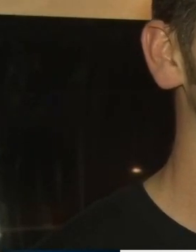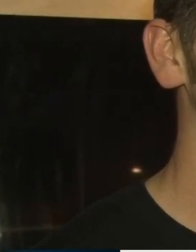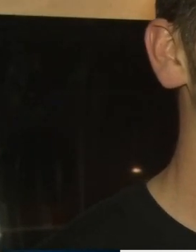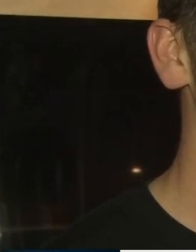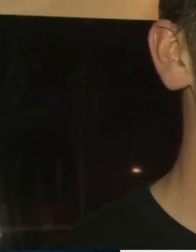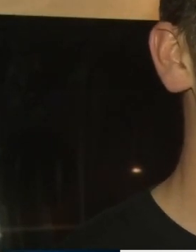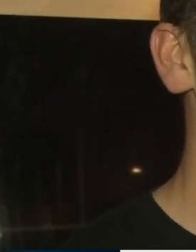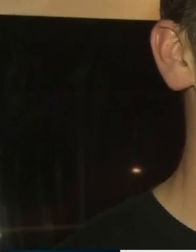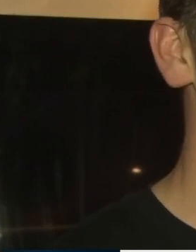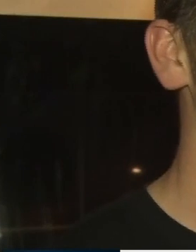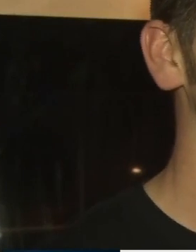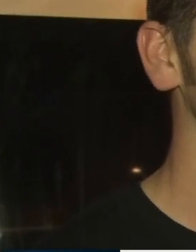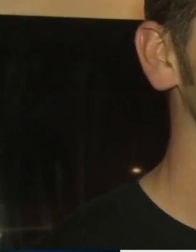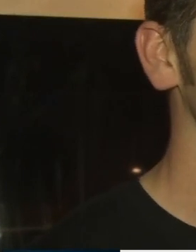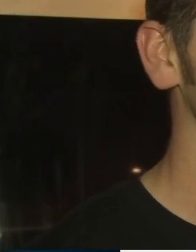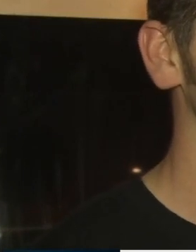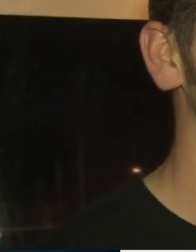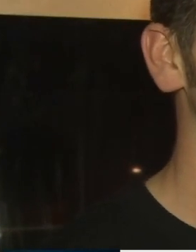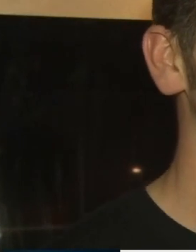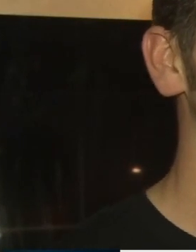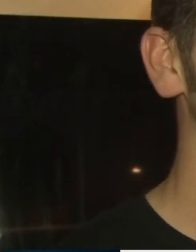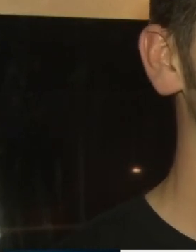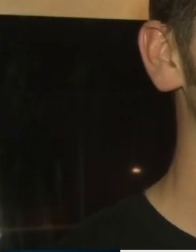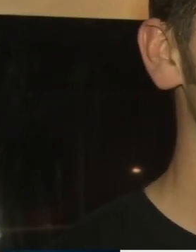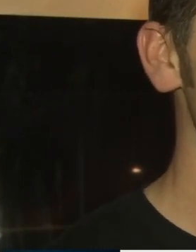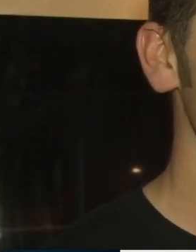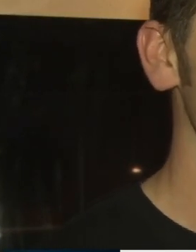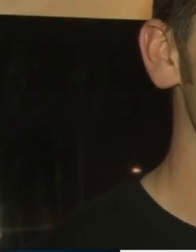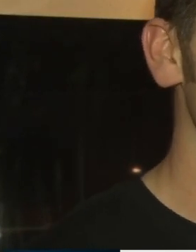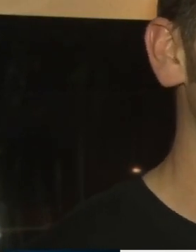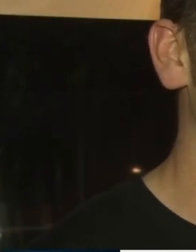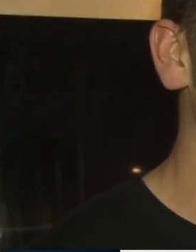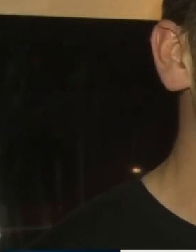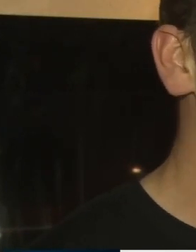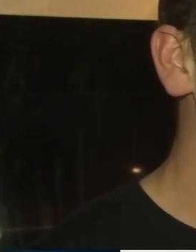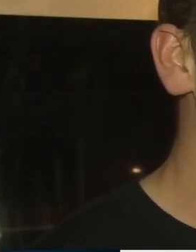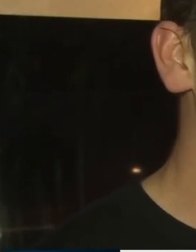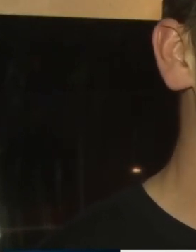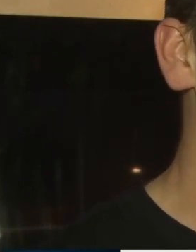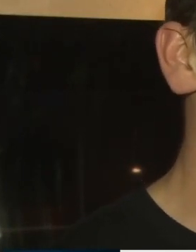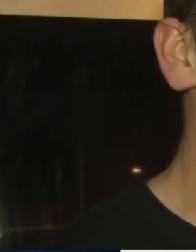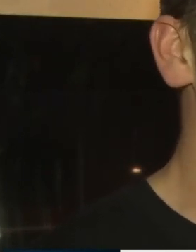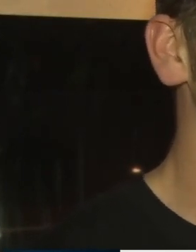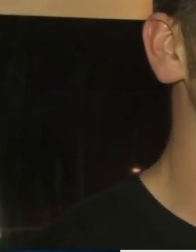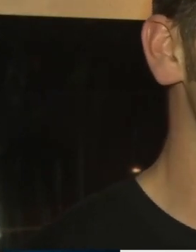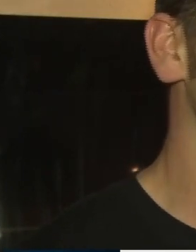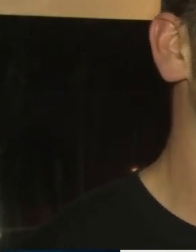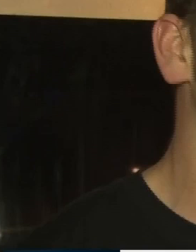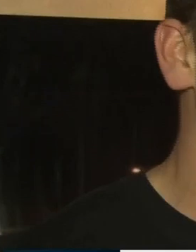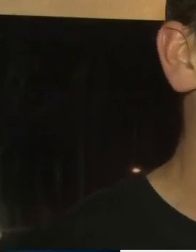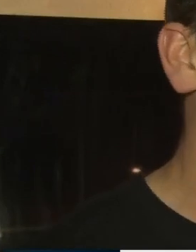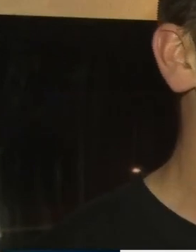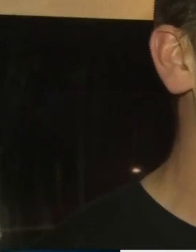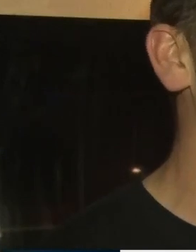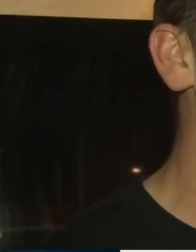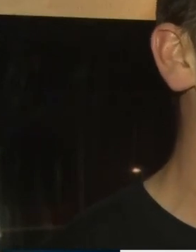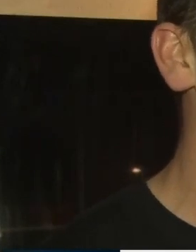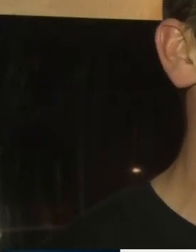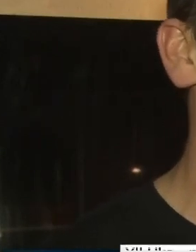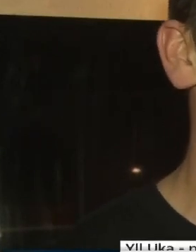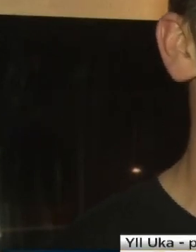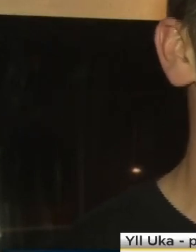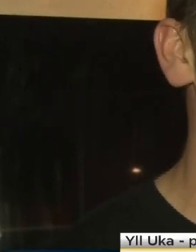një sukses i jashtë zakënshëm si e shetë gjithë këtë falë rukëtimin të gërë po është një rukëtim shumë që na bënd